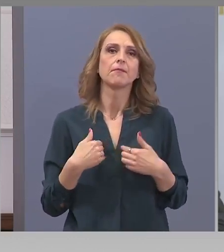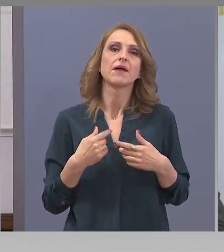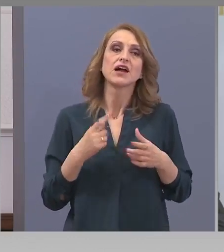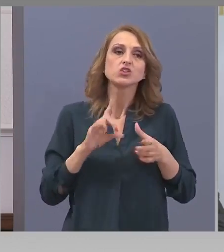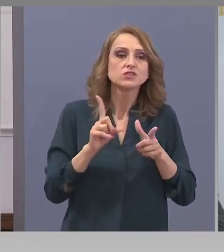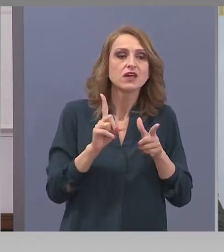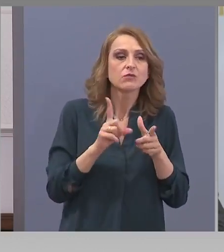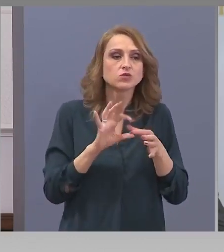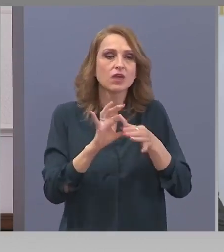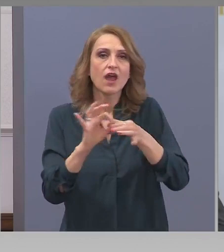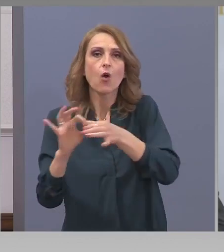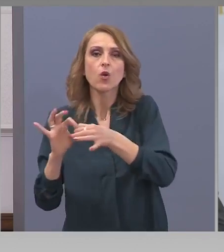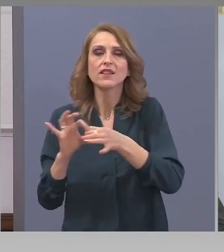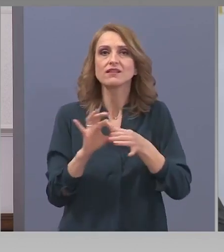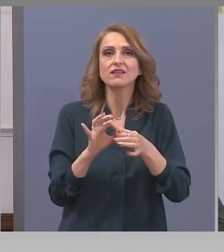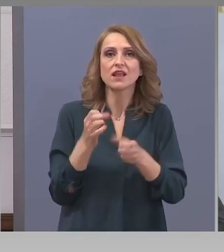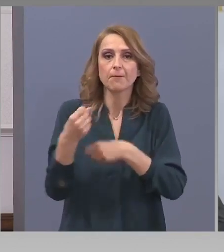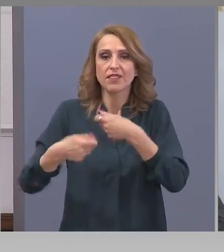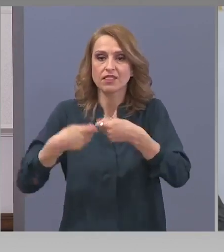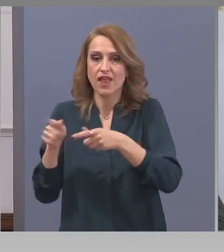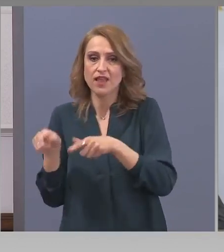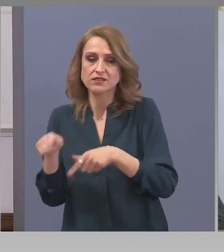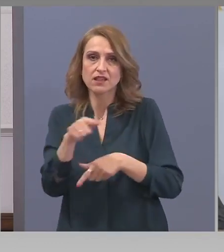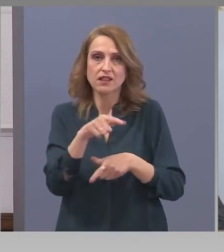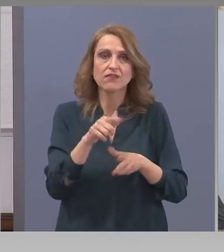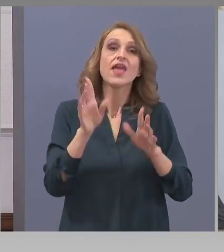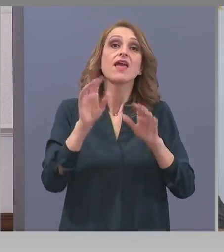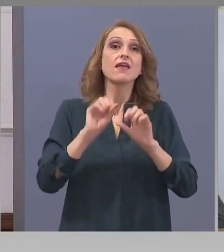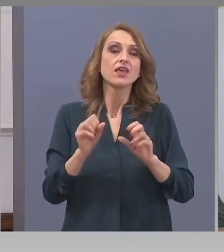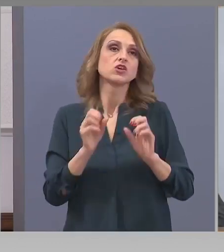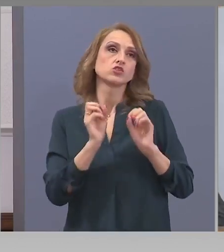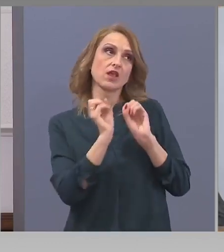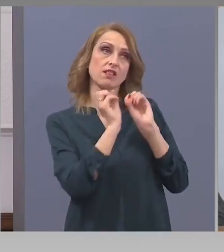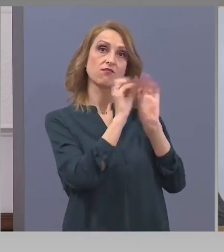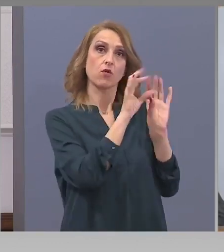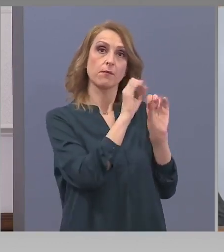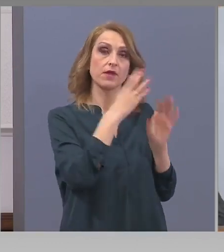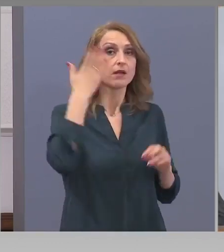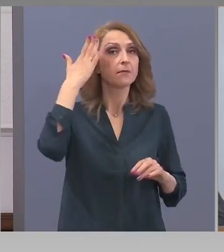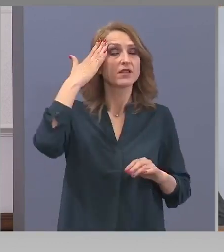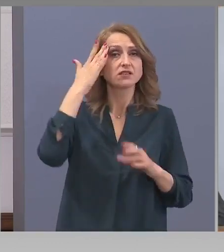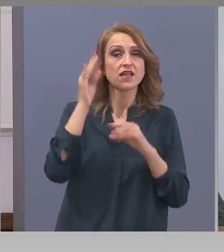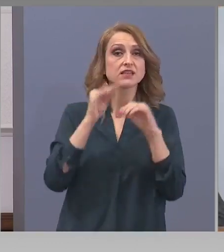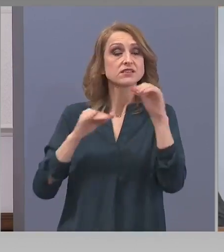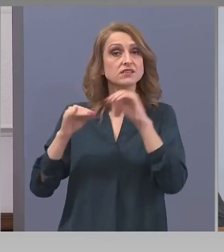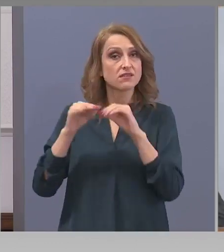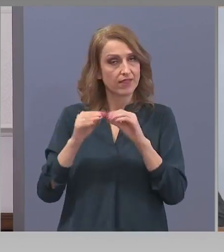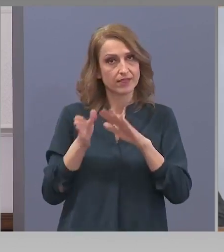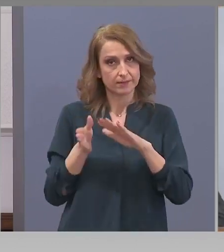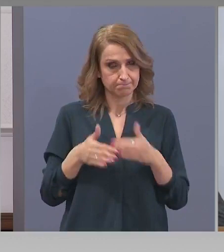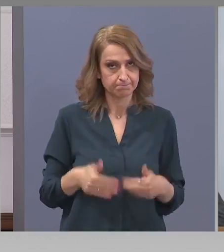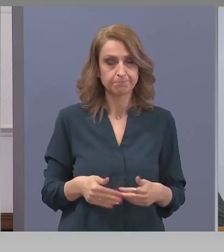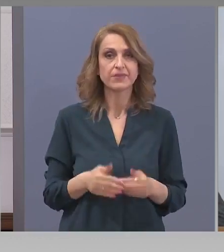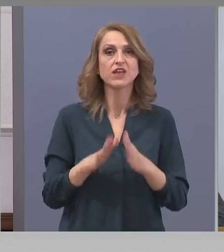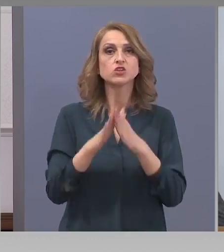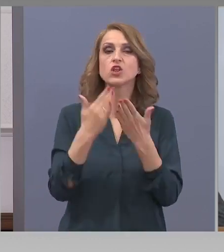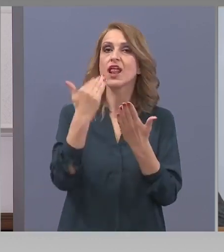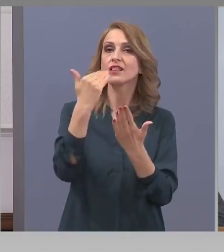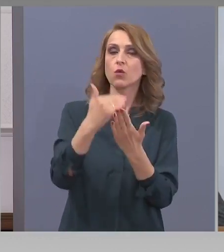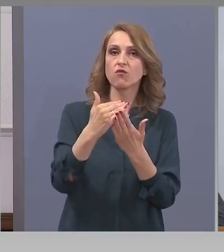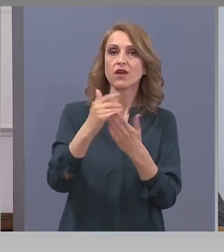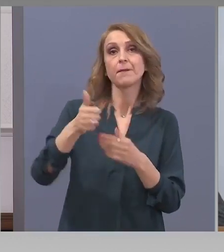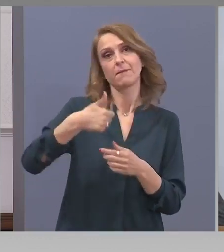координирам тяхните действия и ще ги свеждам на Министерския съвет. Членове. Ще